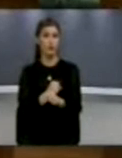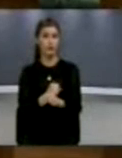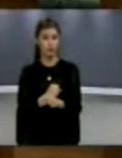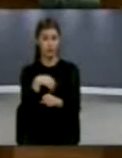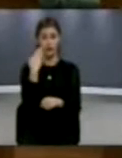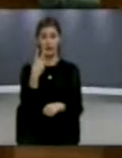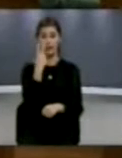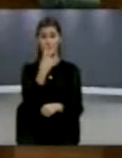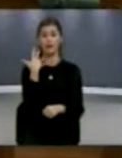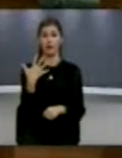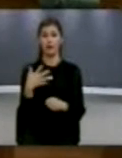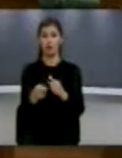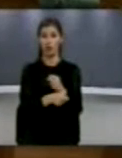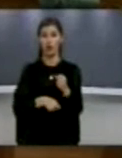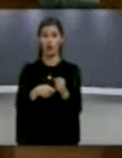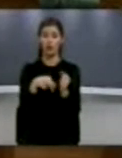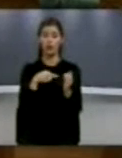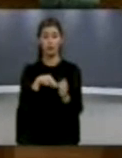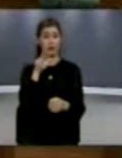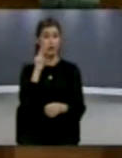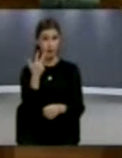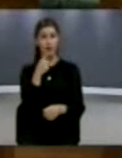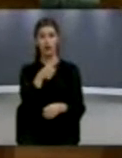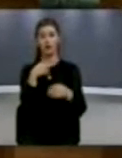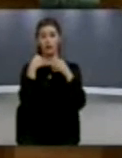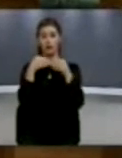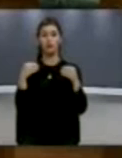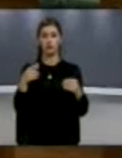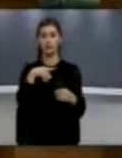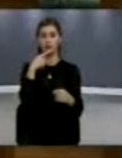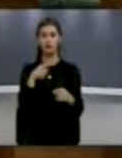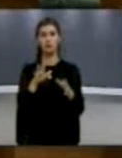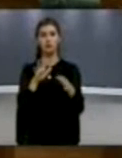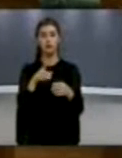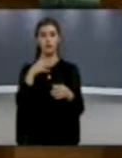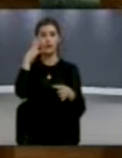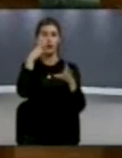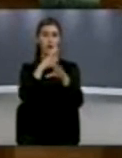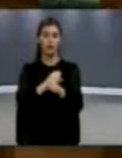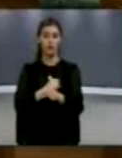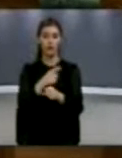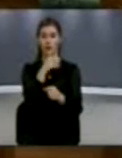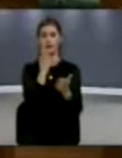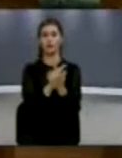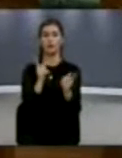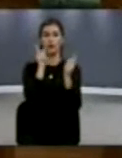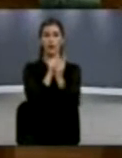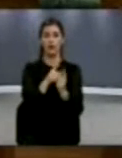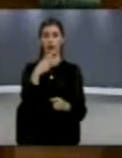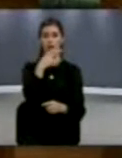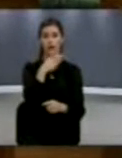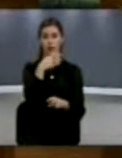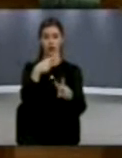25 korrekt, 2013 deklarohet se demarkasjoni përfundon brenda ati viti nga takimi emverhojgjaj Igor